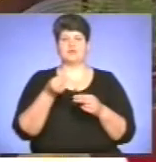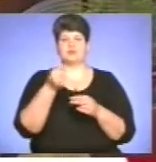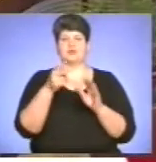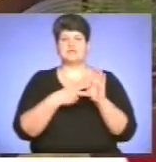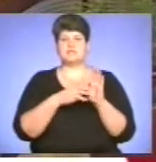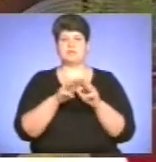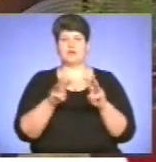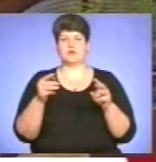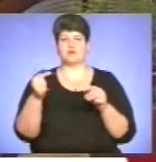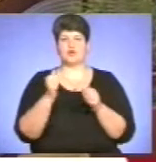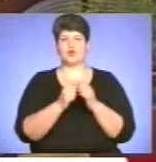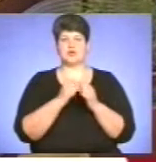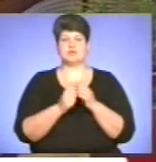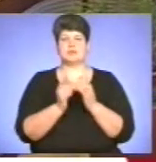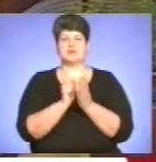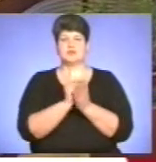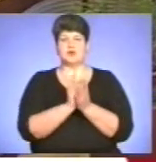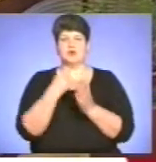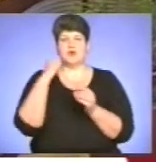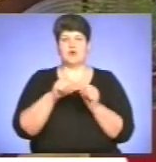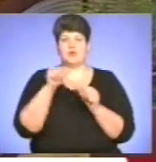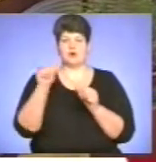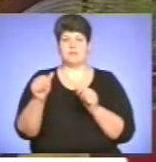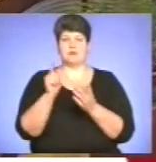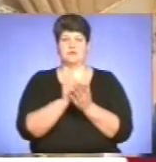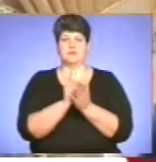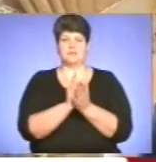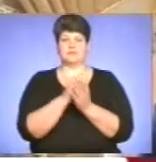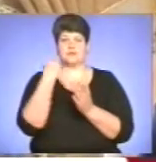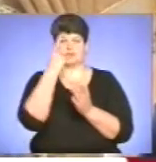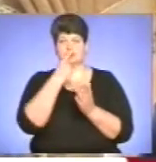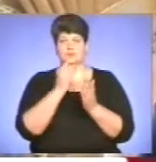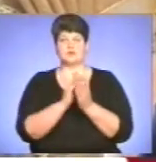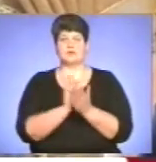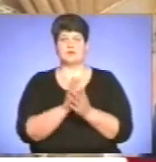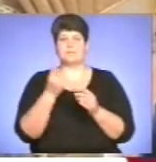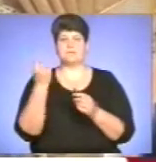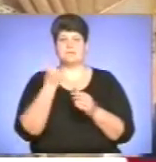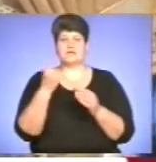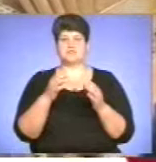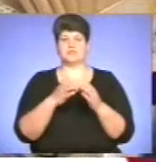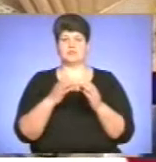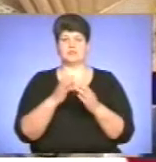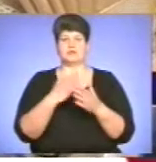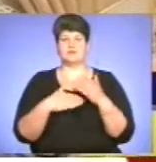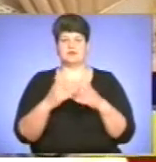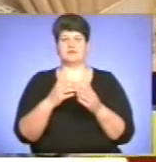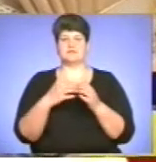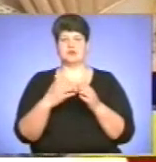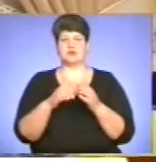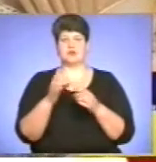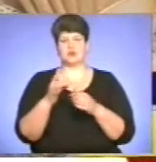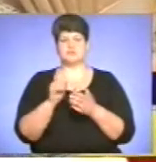Кожен пенсіонер – окрема особова справа, індивідуальний розгляд питання. Перша група інвалідів-ліквідаторів, середній розмір пенсії